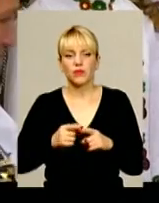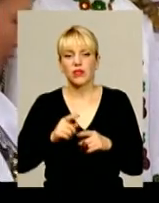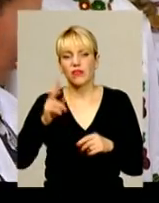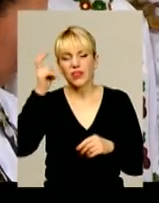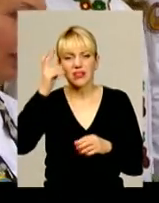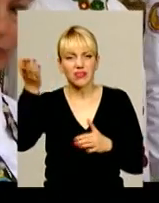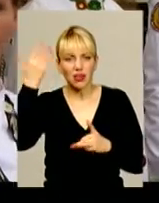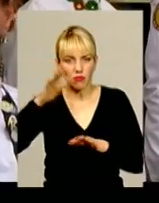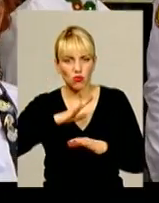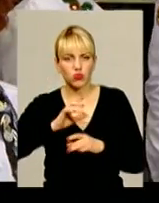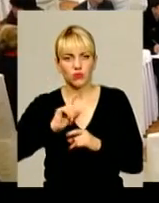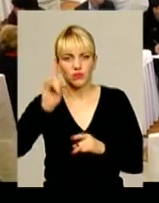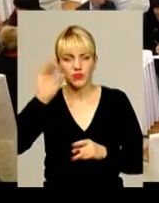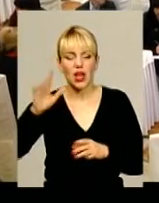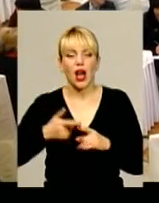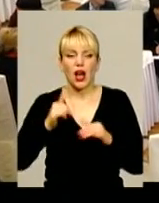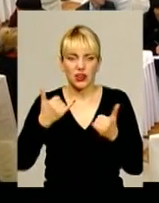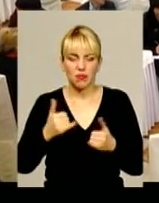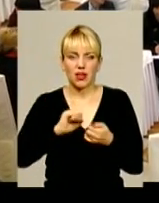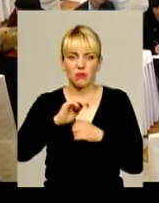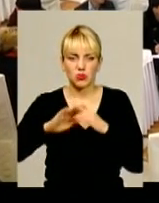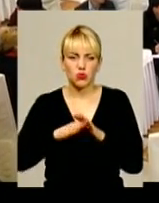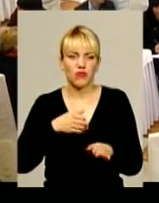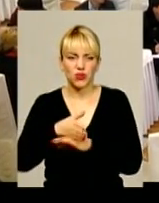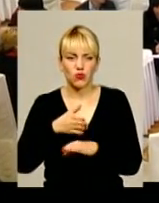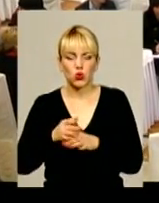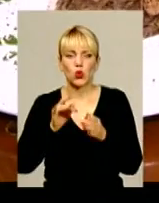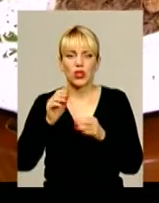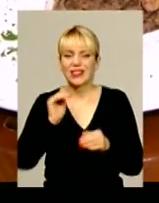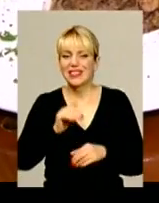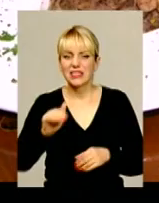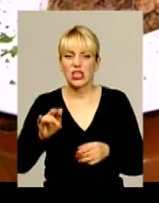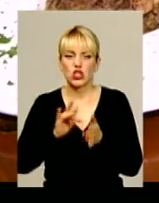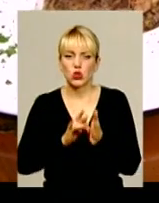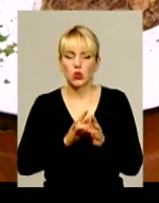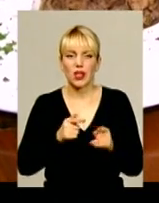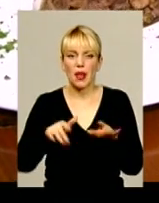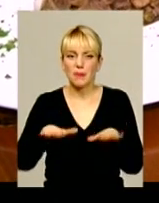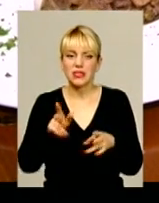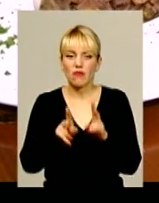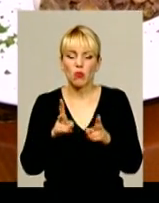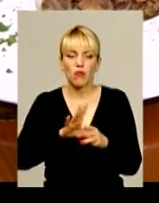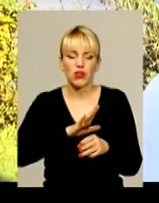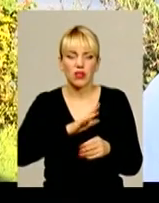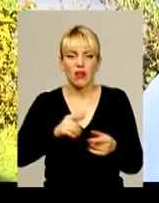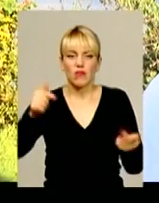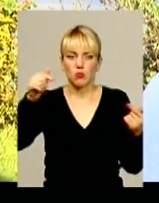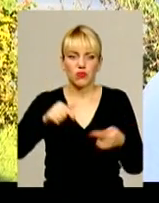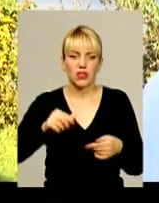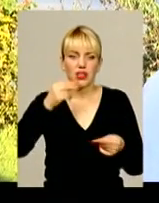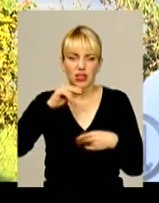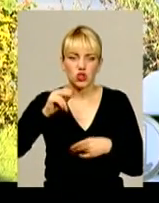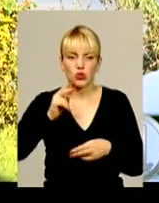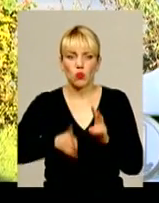виправити організатори. Кажуть, щороку Кам'янськ-Подільський відвідують тисячі туристів. Тож місцева кухня має відповідати кращим кулінарним традиціям.